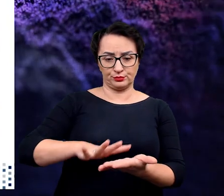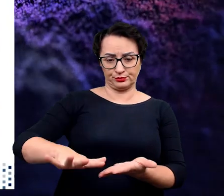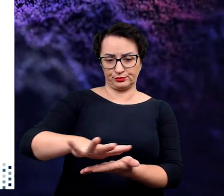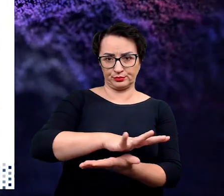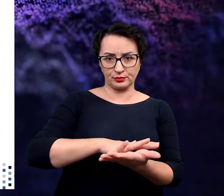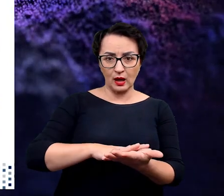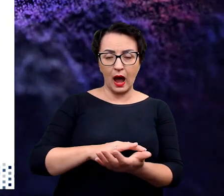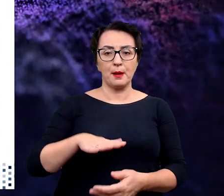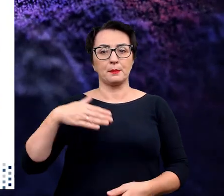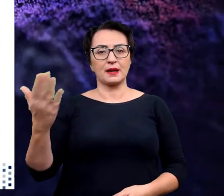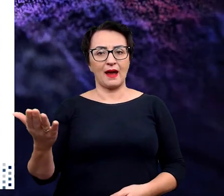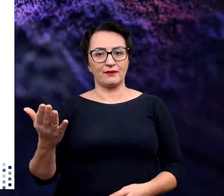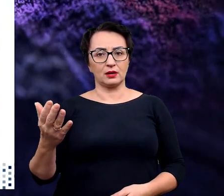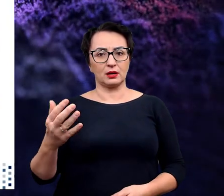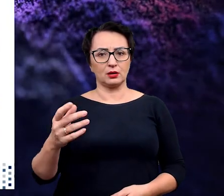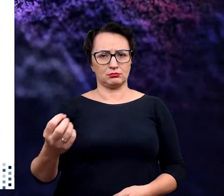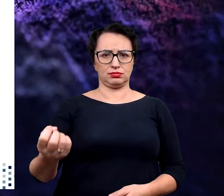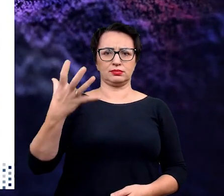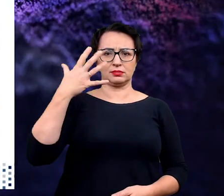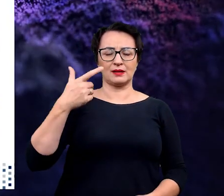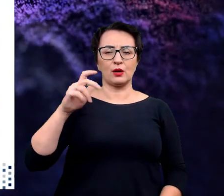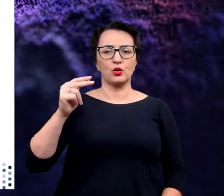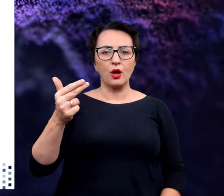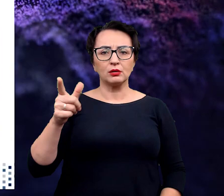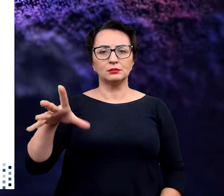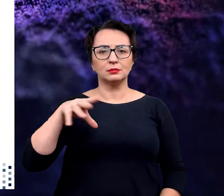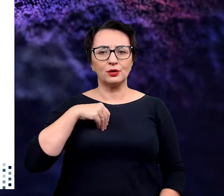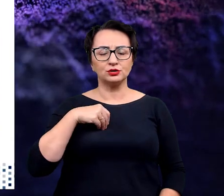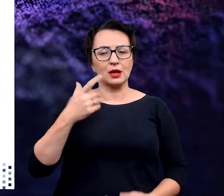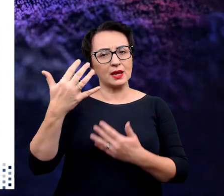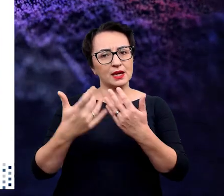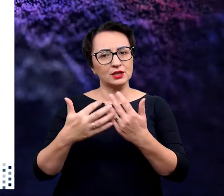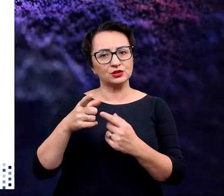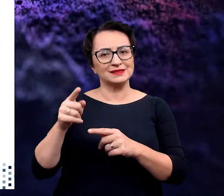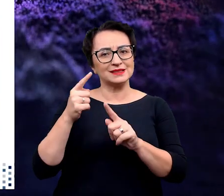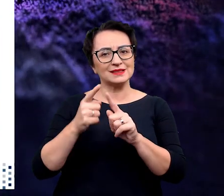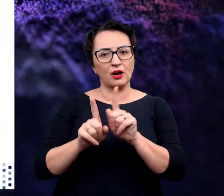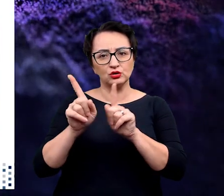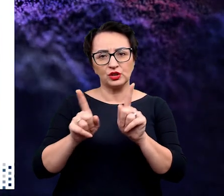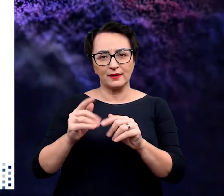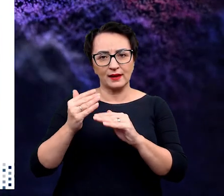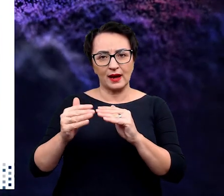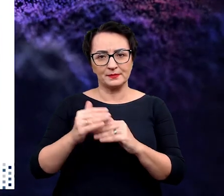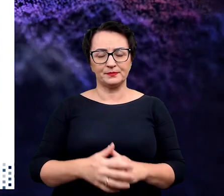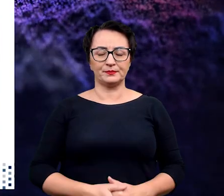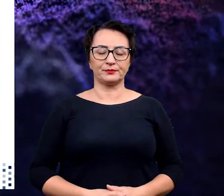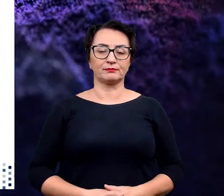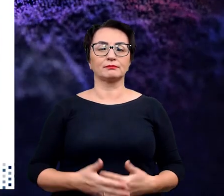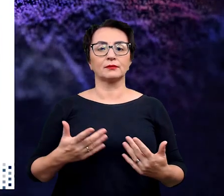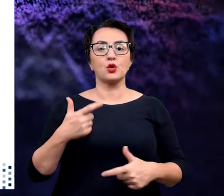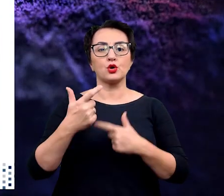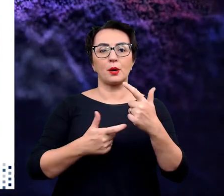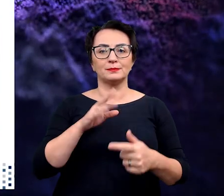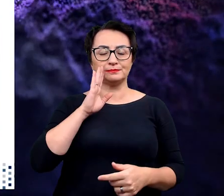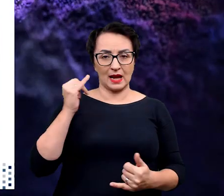neuronów rosnących na szalce, to, co widzicie po prawej, czyli świecący neuron, w którym można zliczać te zakończenia dendrytyczne.